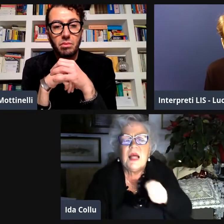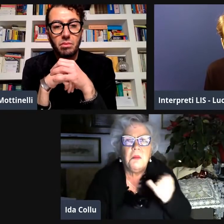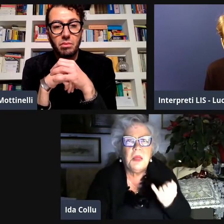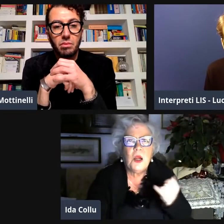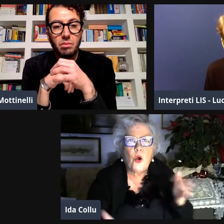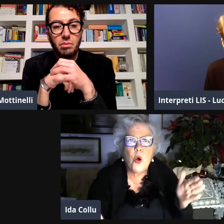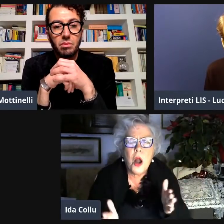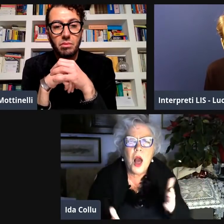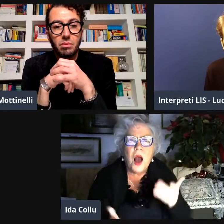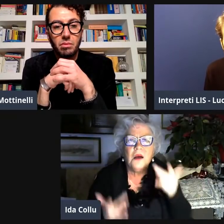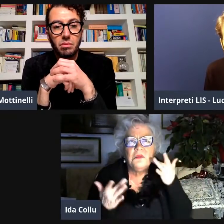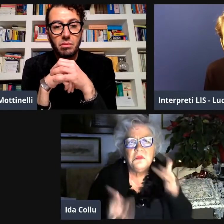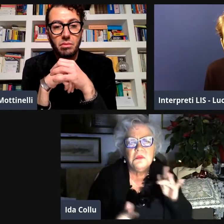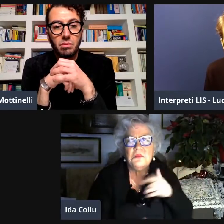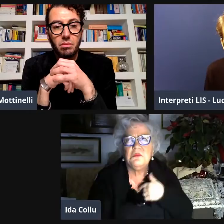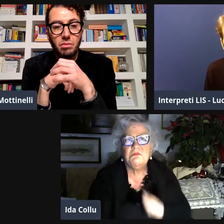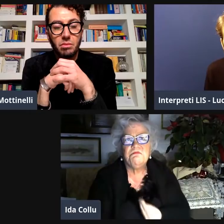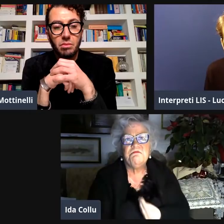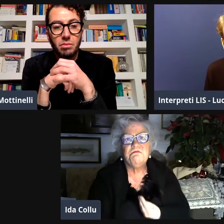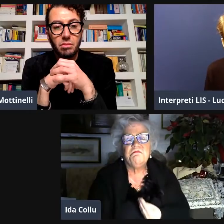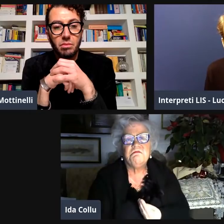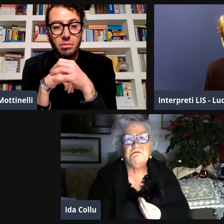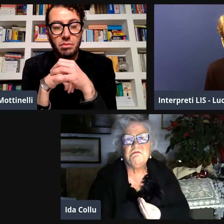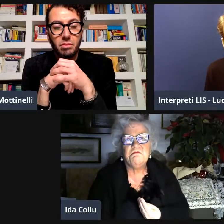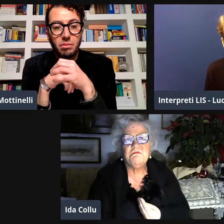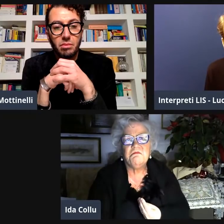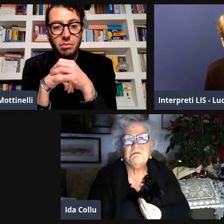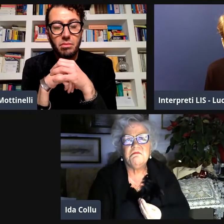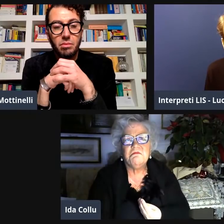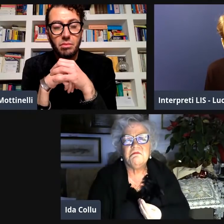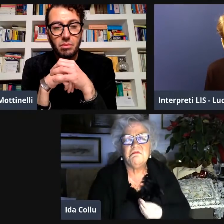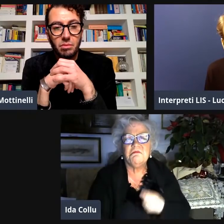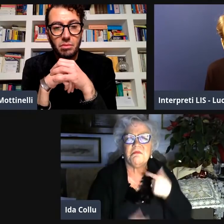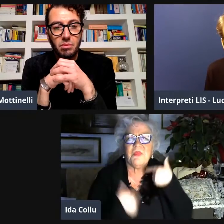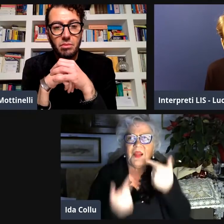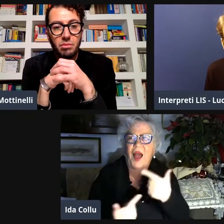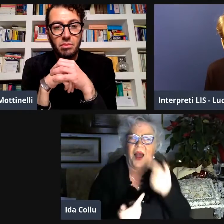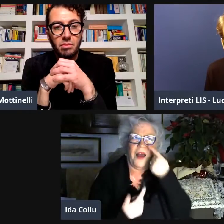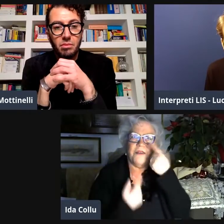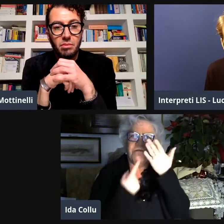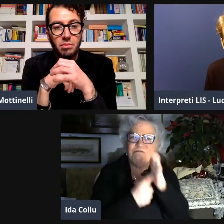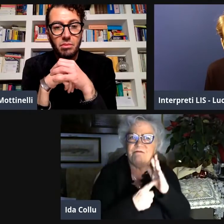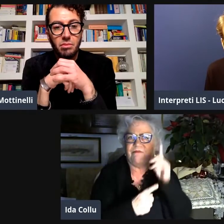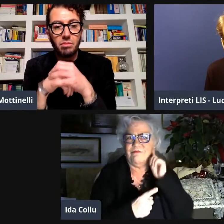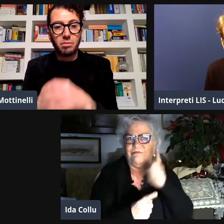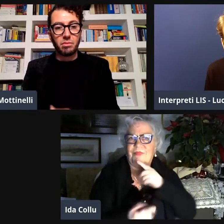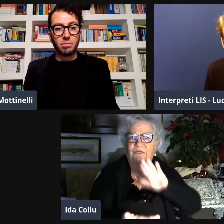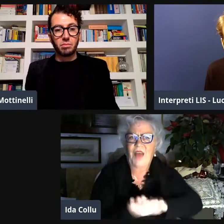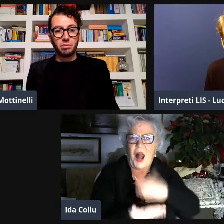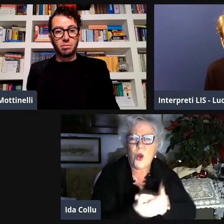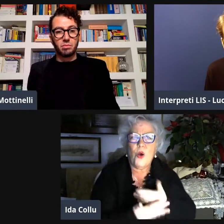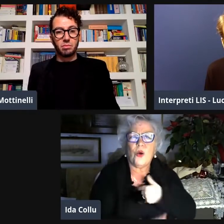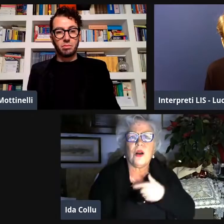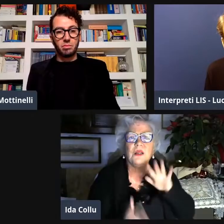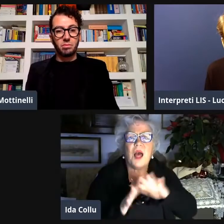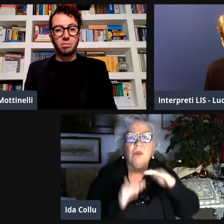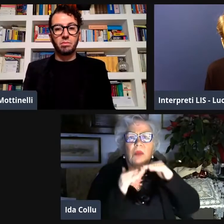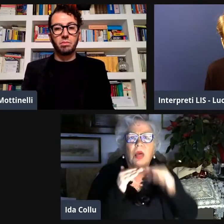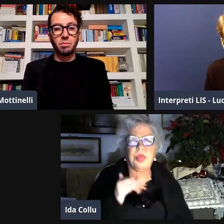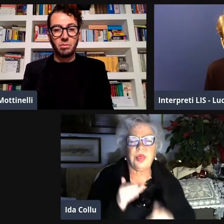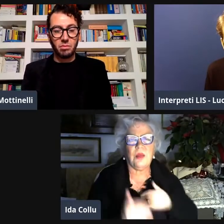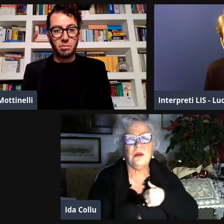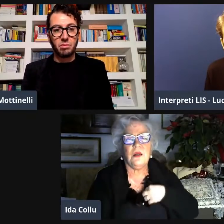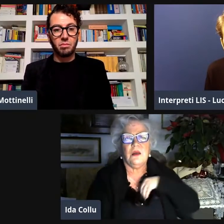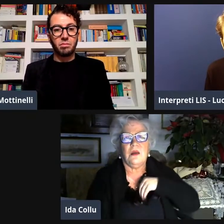degli onorevoli e il presidente ha una stanza più piccola e semplice ma per quale motivo dà un'impressione